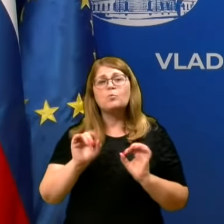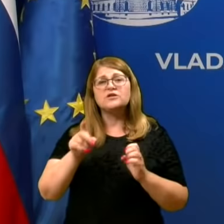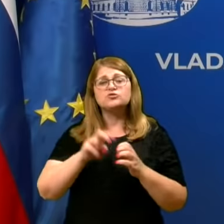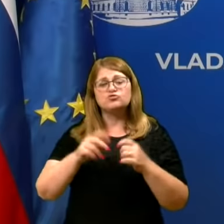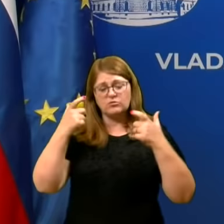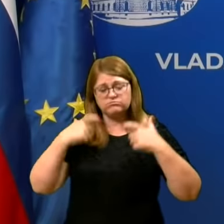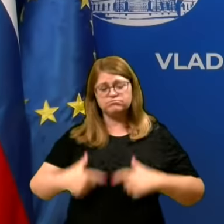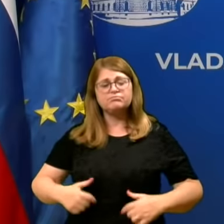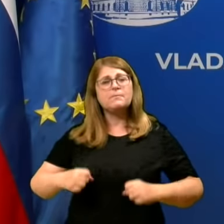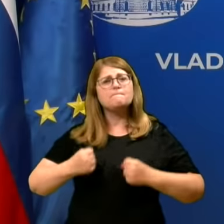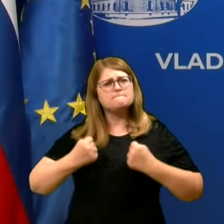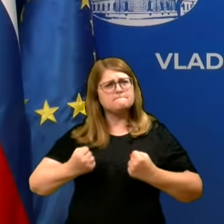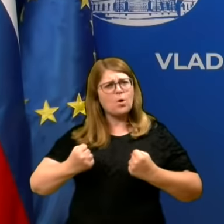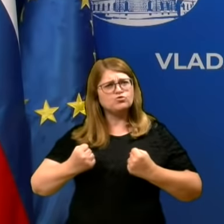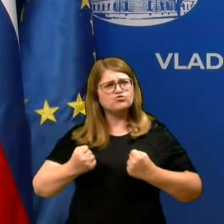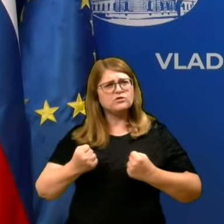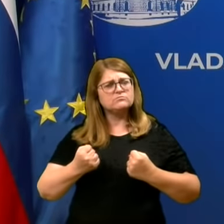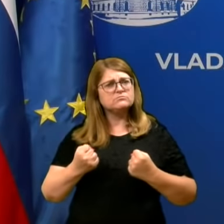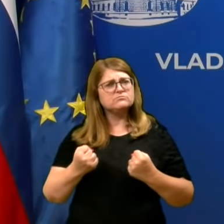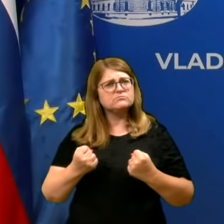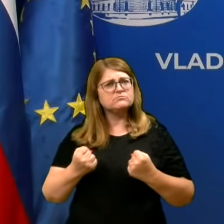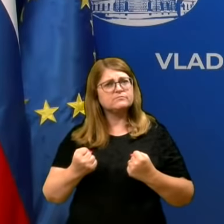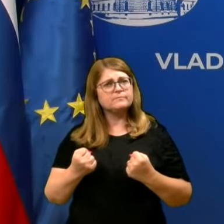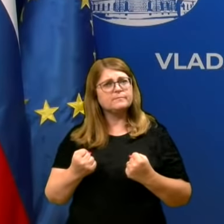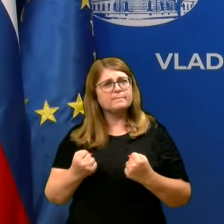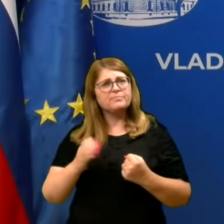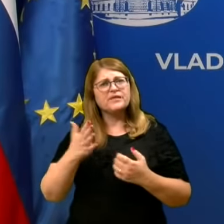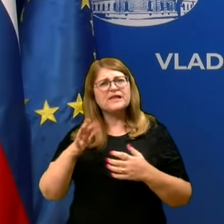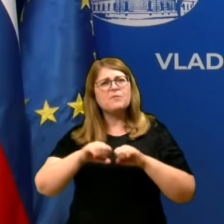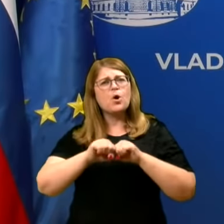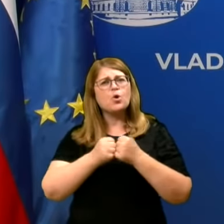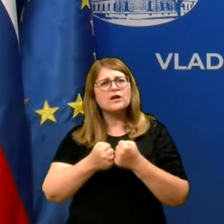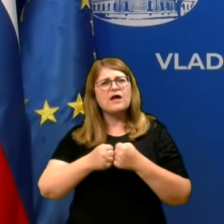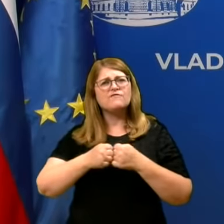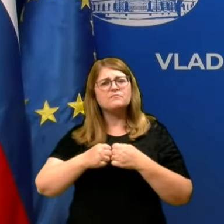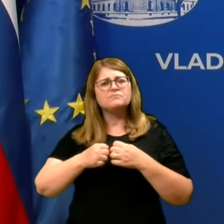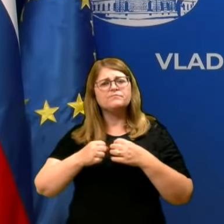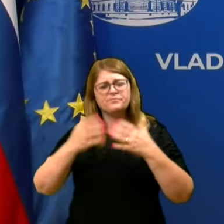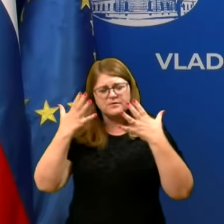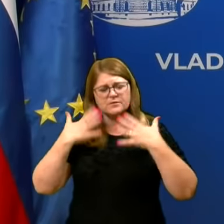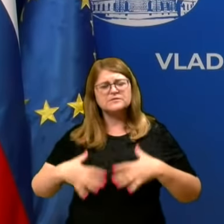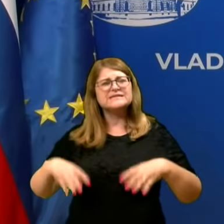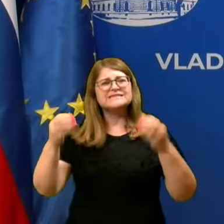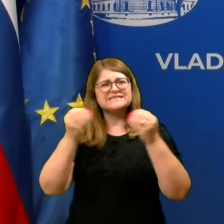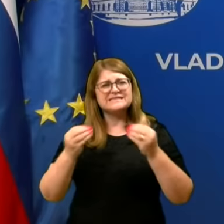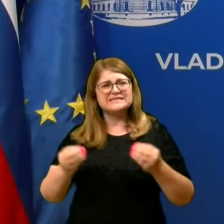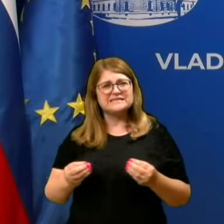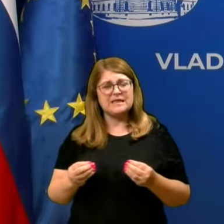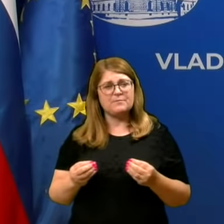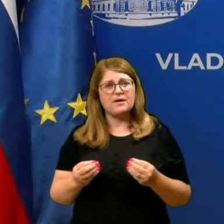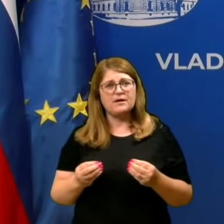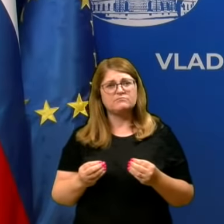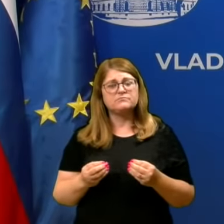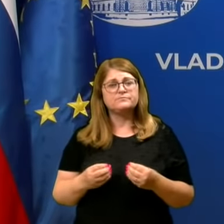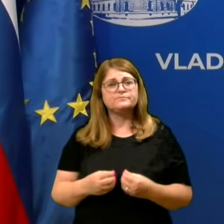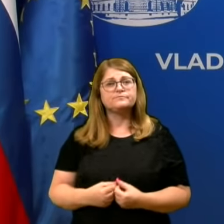močni in pravzaprav nima nekje okvare imunske nekih dodatnih boleznih, ki bi to prepečevali.